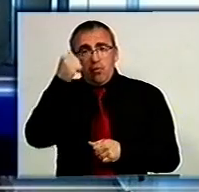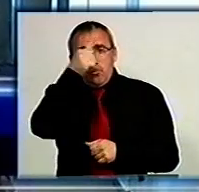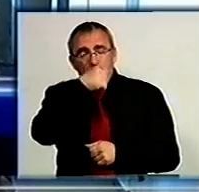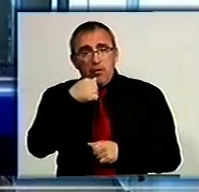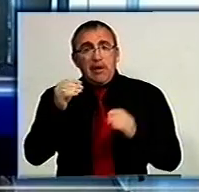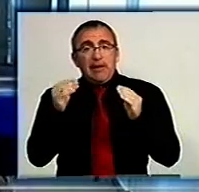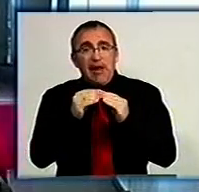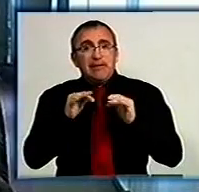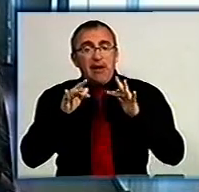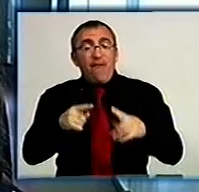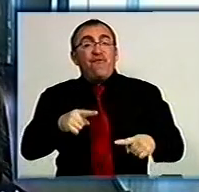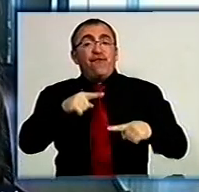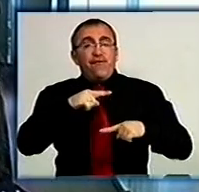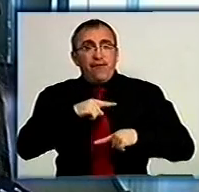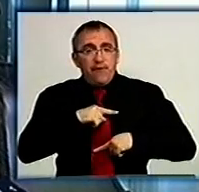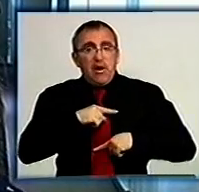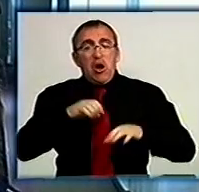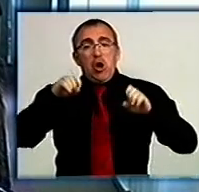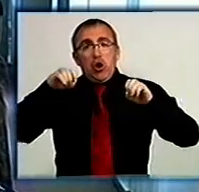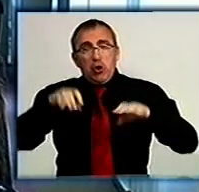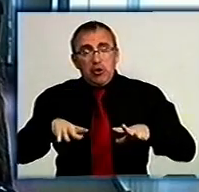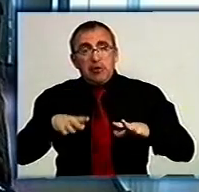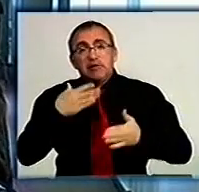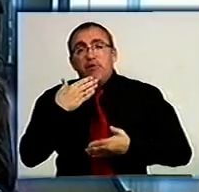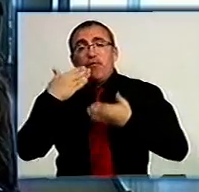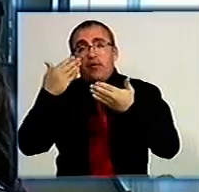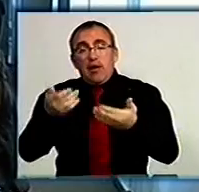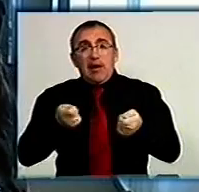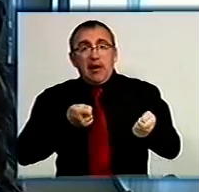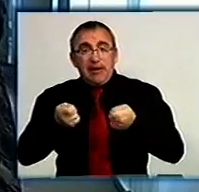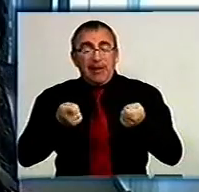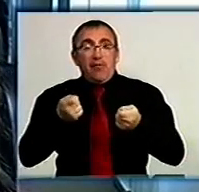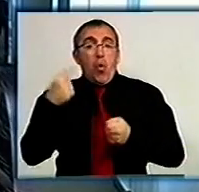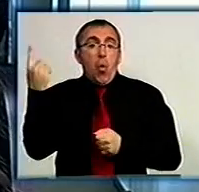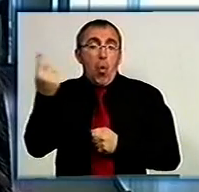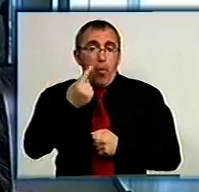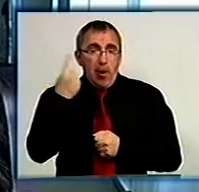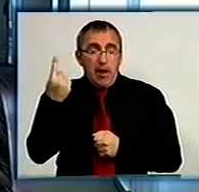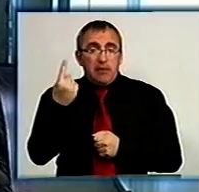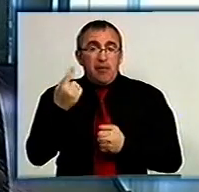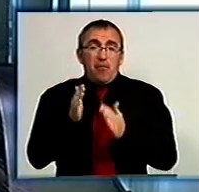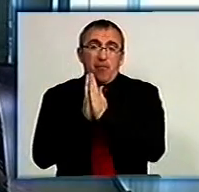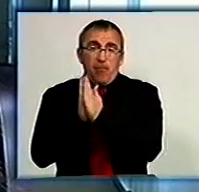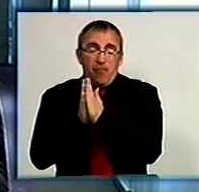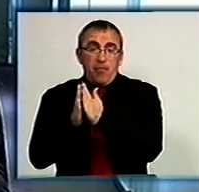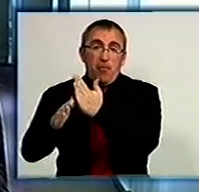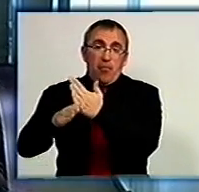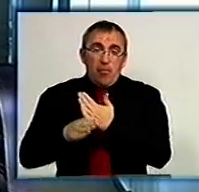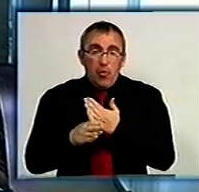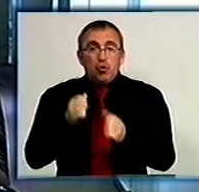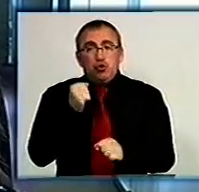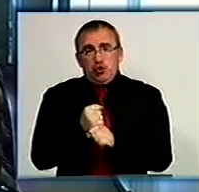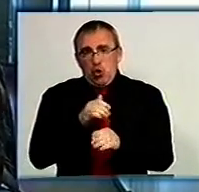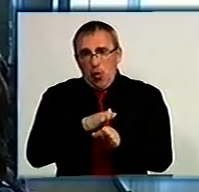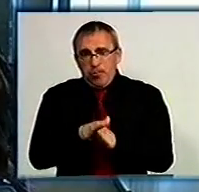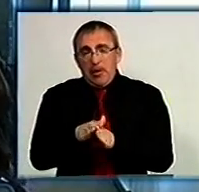10-та акція, фінальна, вирішили, звернулися до керівництва області з проханням допомогти зробити